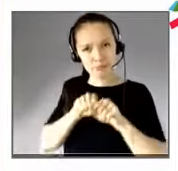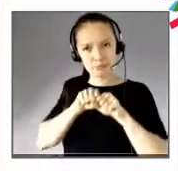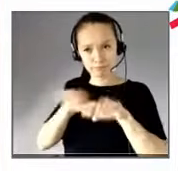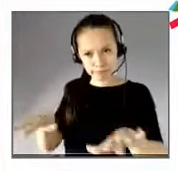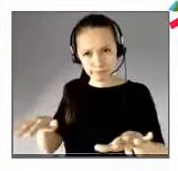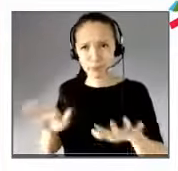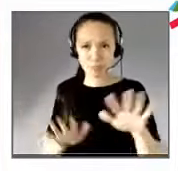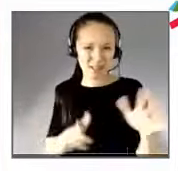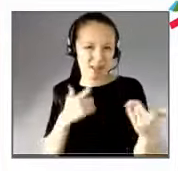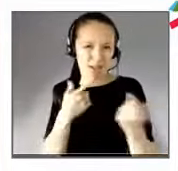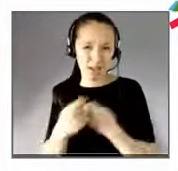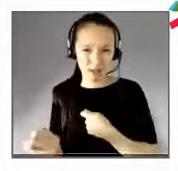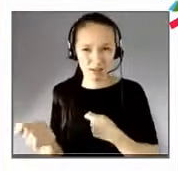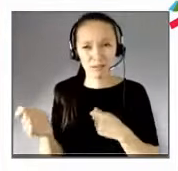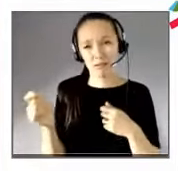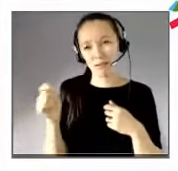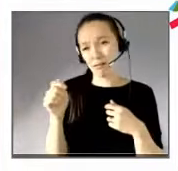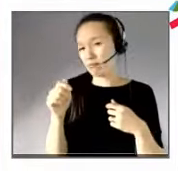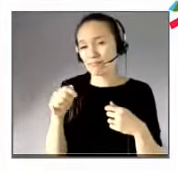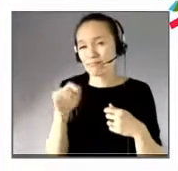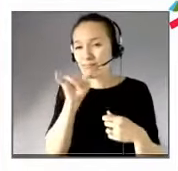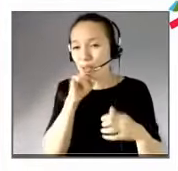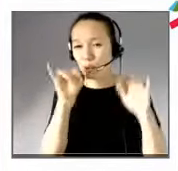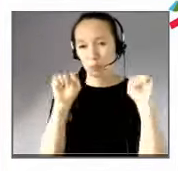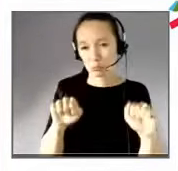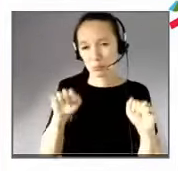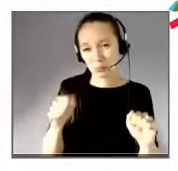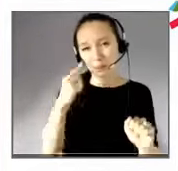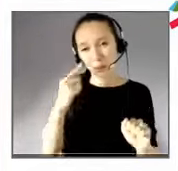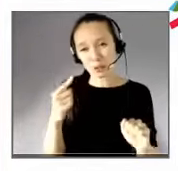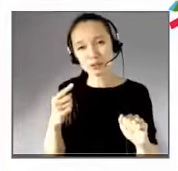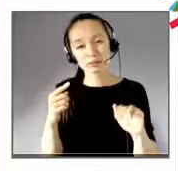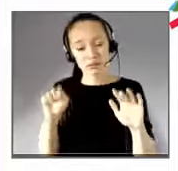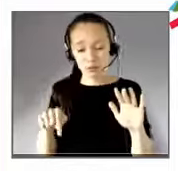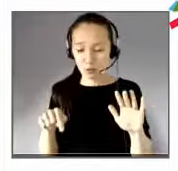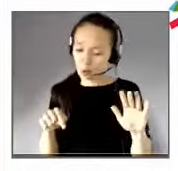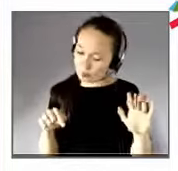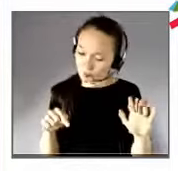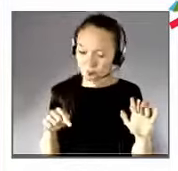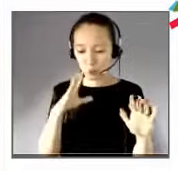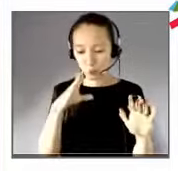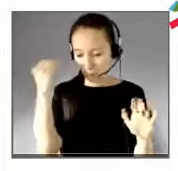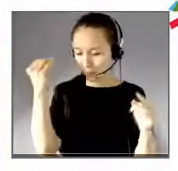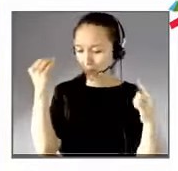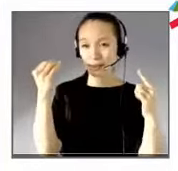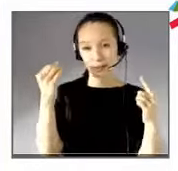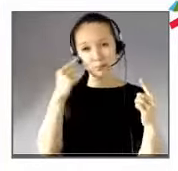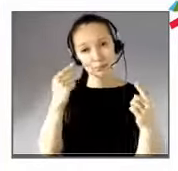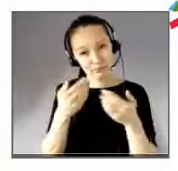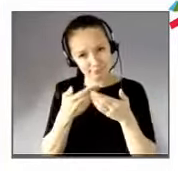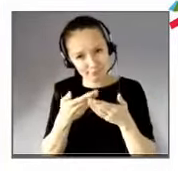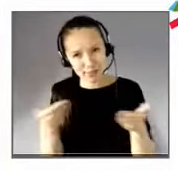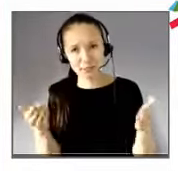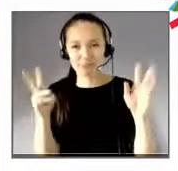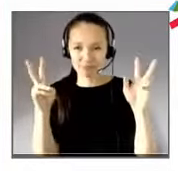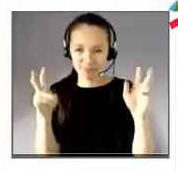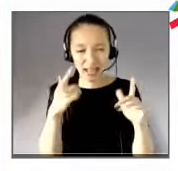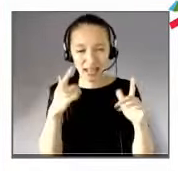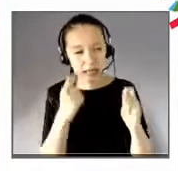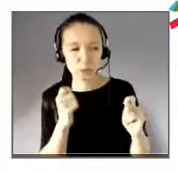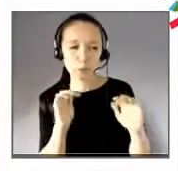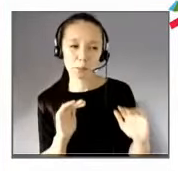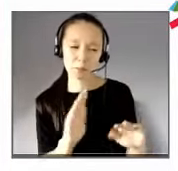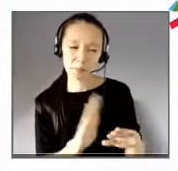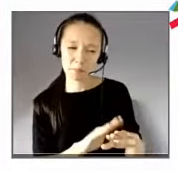dire ? Donc, en fait, je crois qu'il faut être très humble par rapport à tout ça. On peut critiquer, mais il faut faire attention à Il faut rappeler que vous êtes